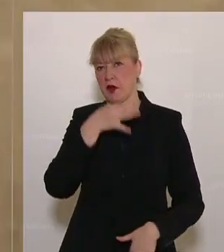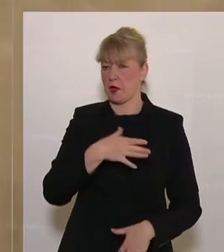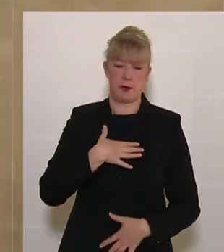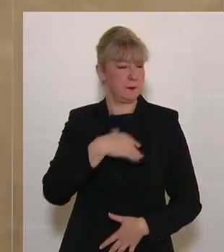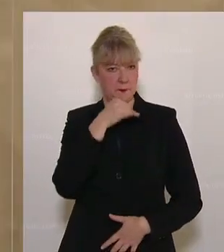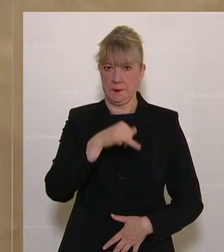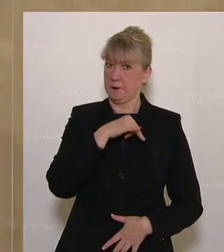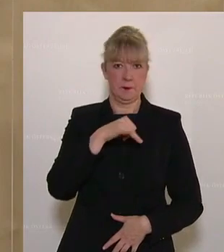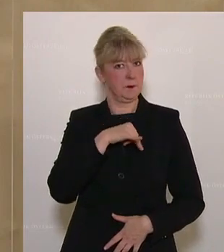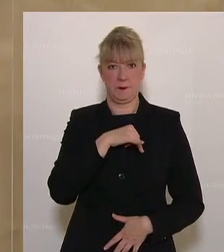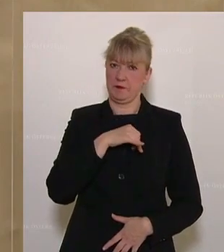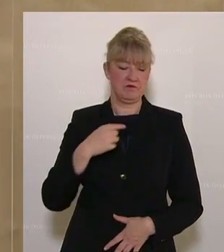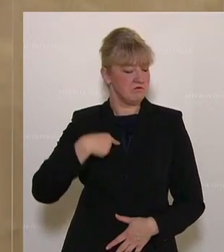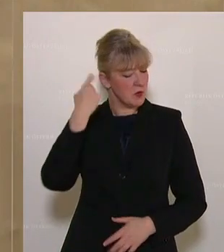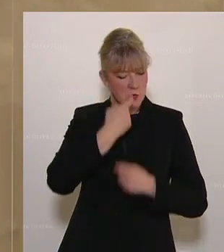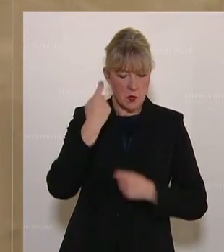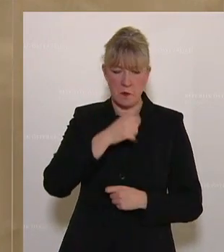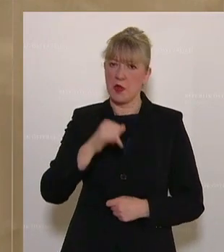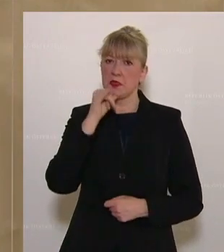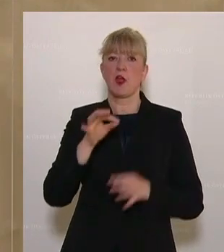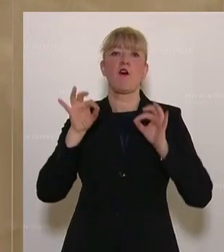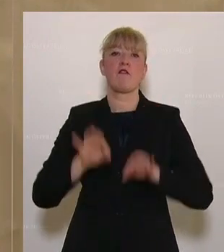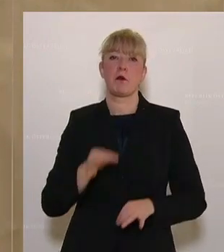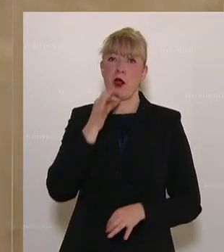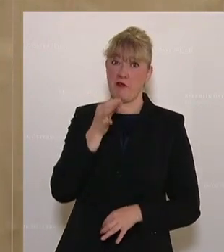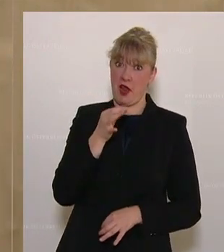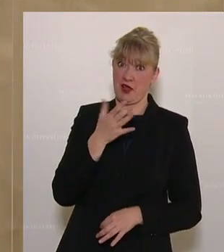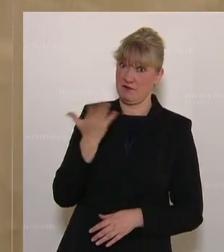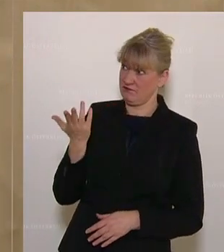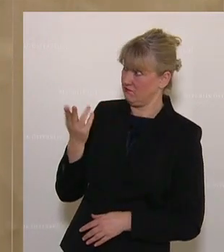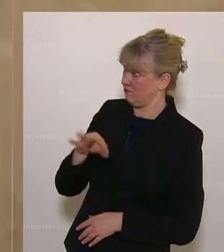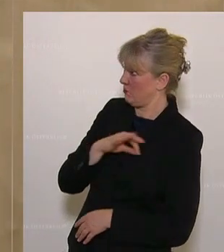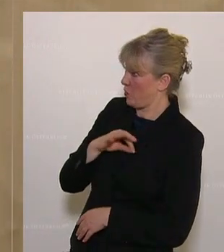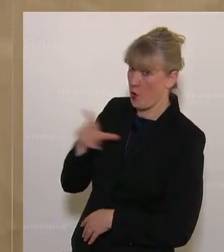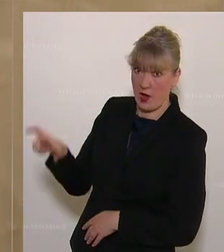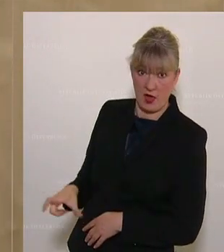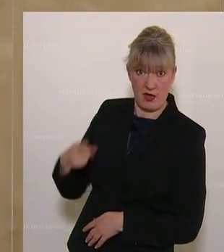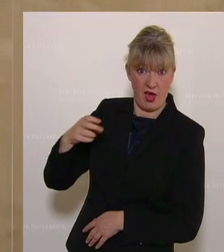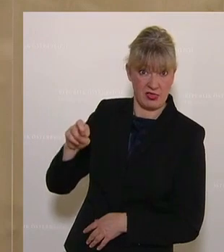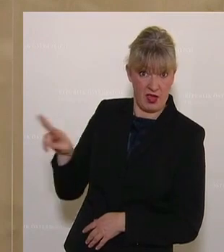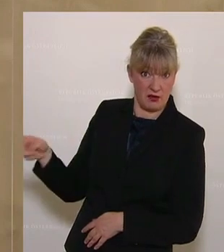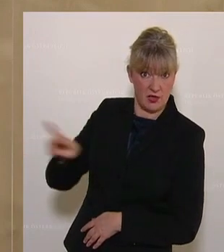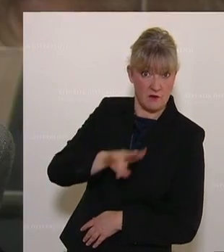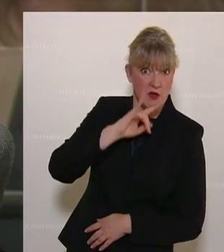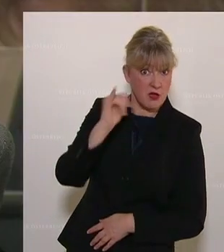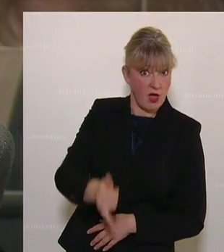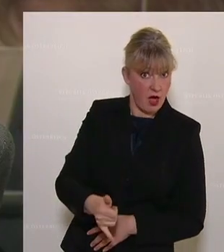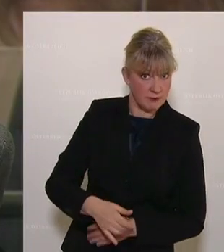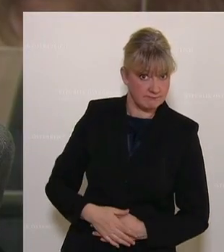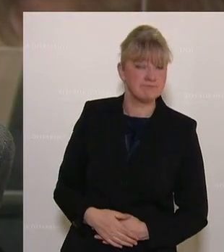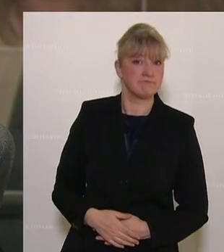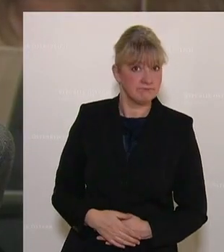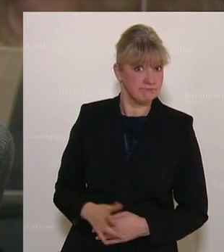Wir kümmern uns nicht um Formalfragen. Kollege Hanger, Sie haben es bejaht. Das ist